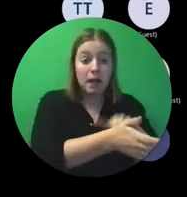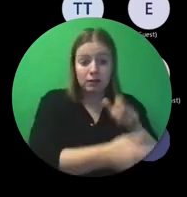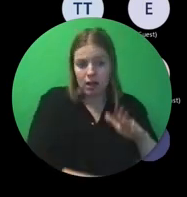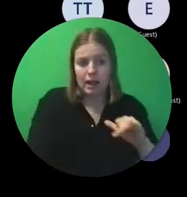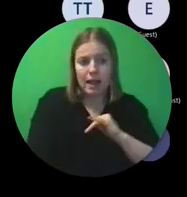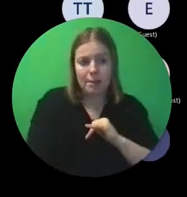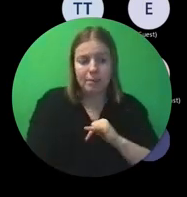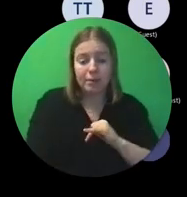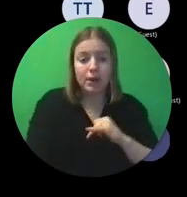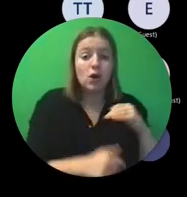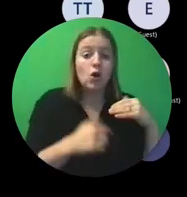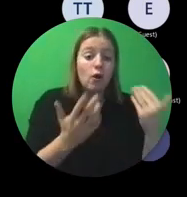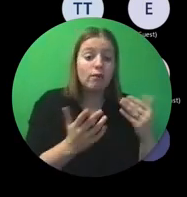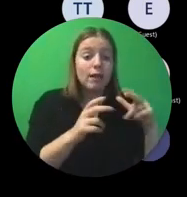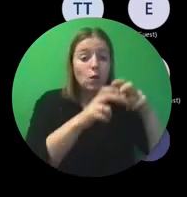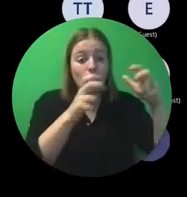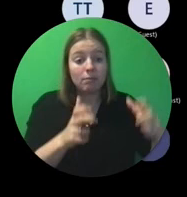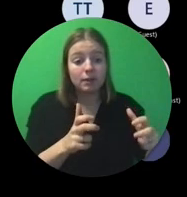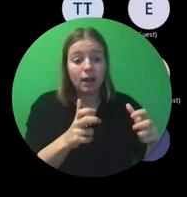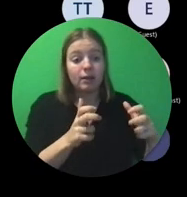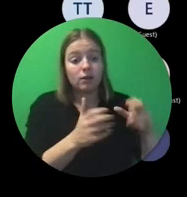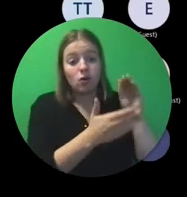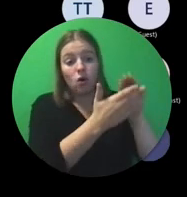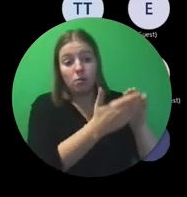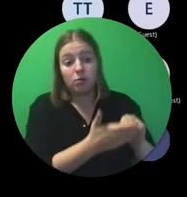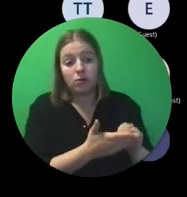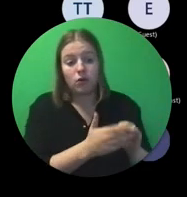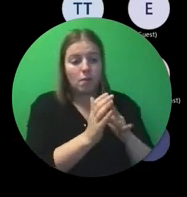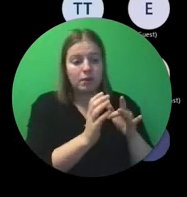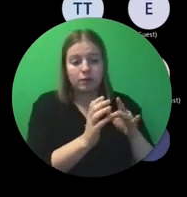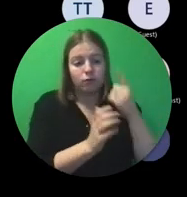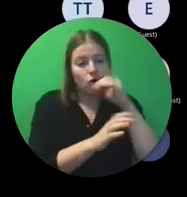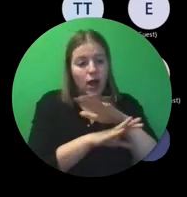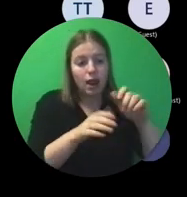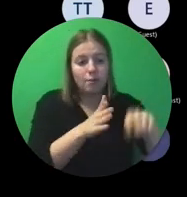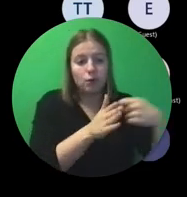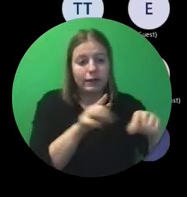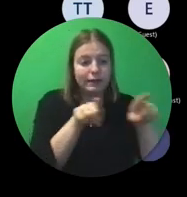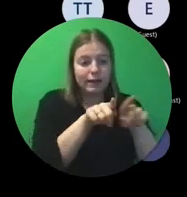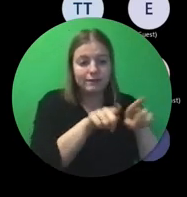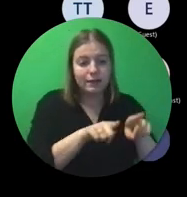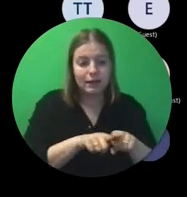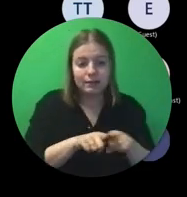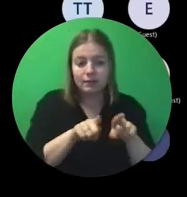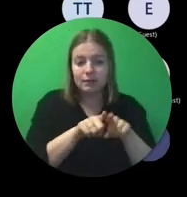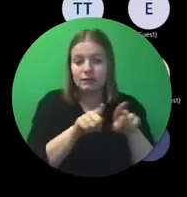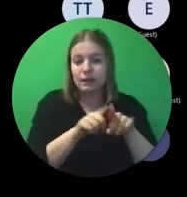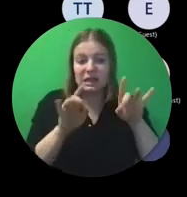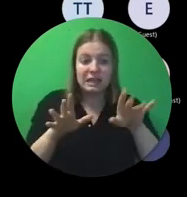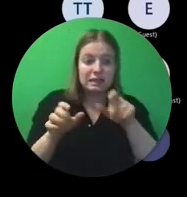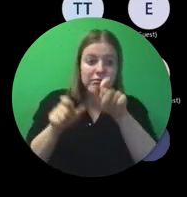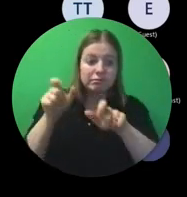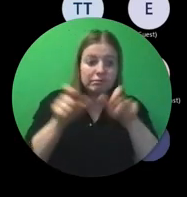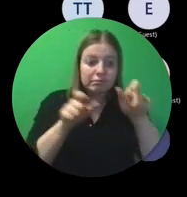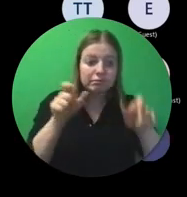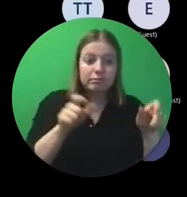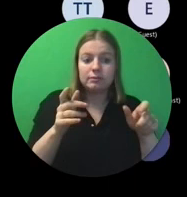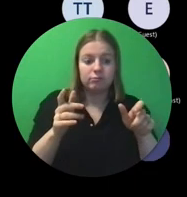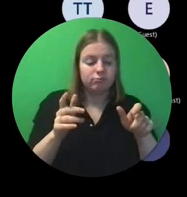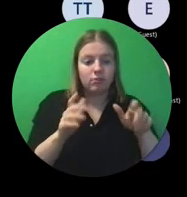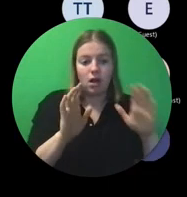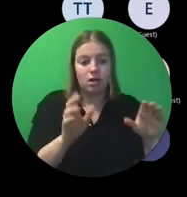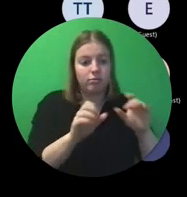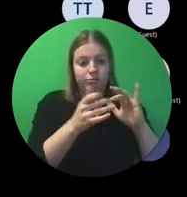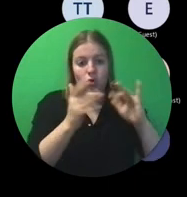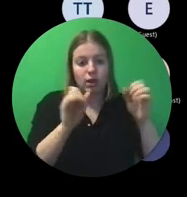ofwel staan ze op onze website, omdat die eigenlijk identiek zijn voor alle projecten. Daar is niets individualiseerd aan. Dus die zijn gepubliceerd.